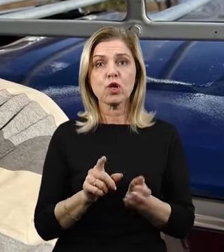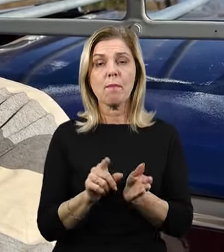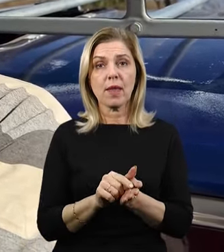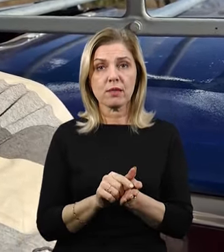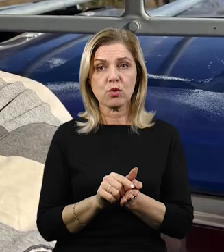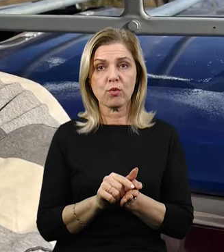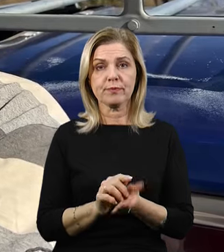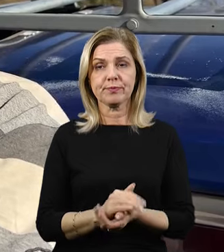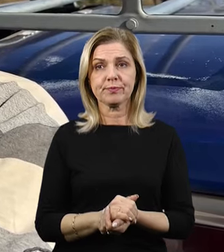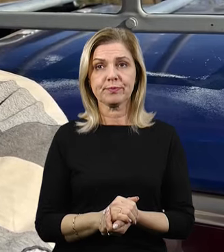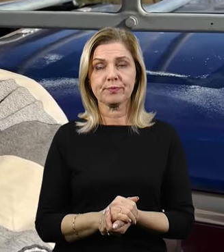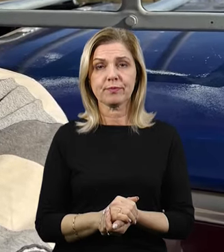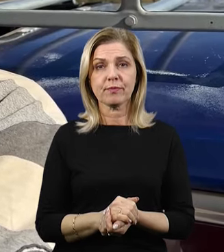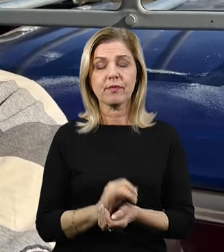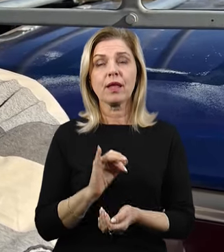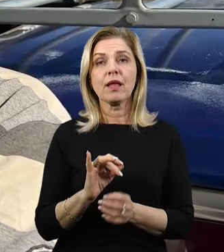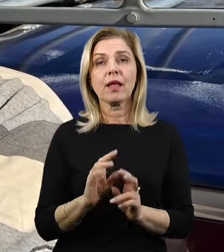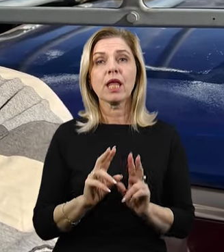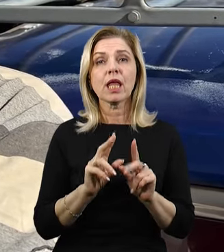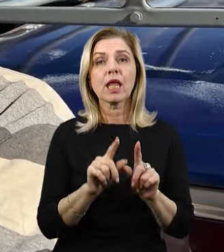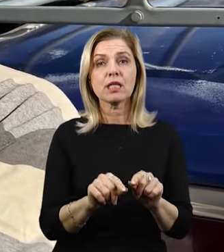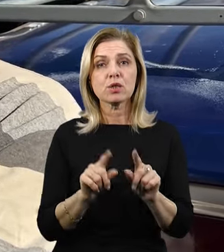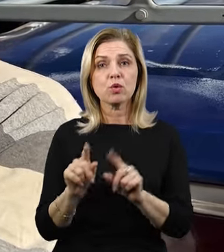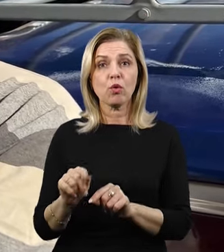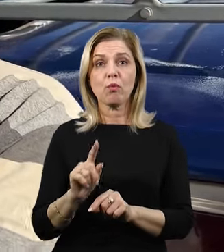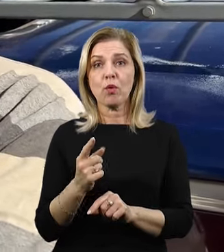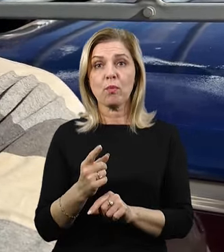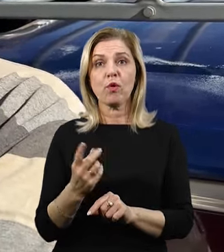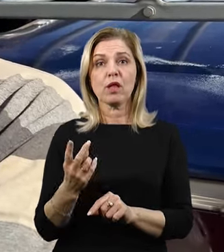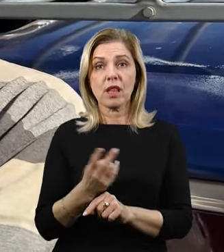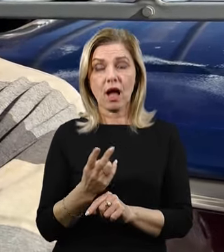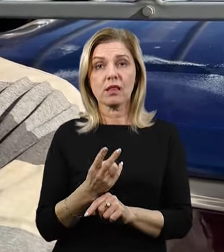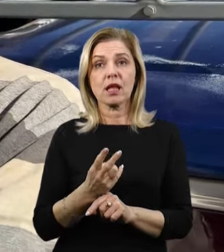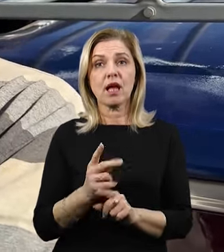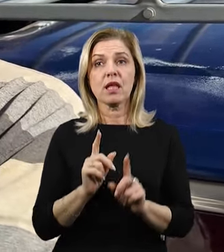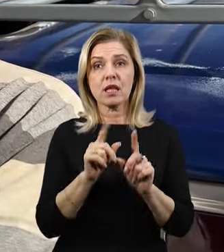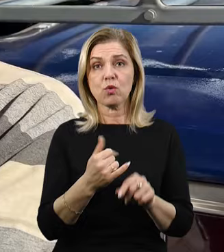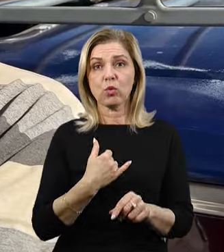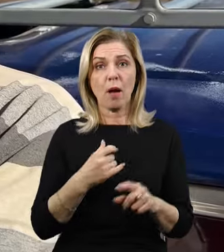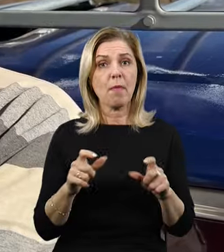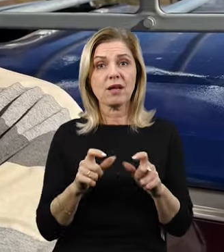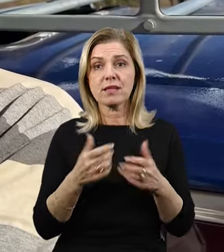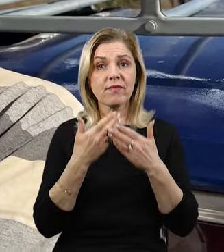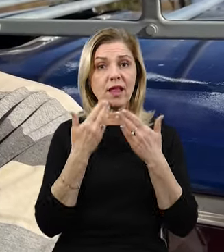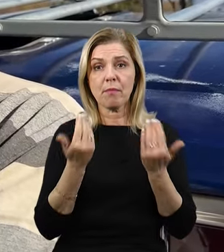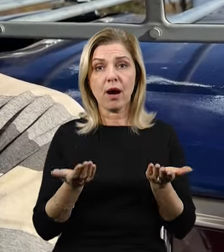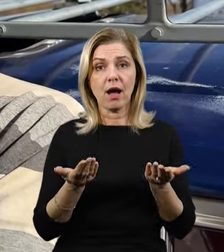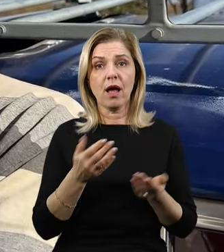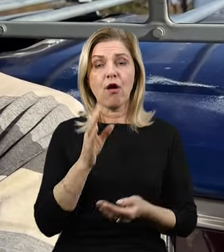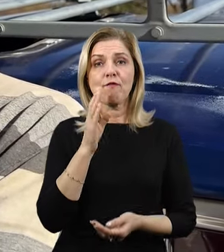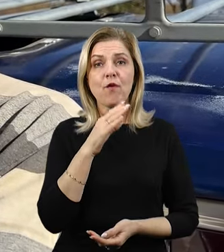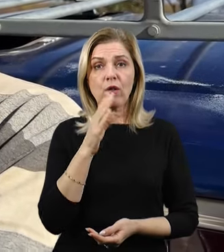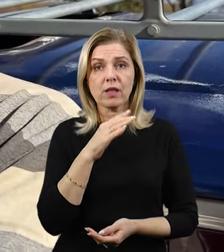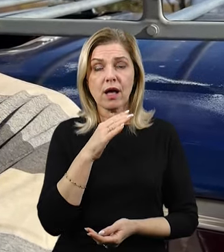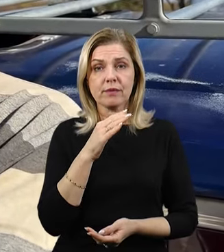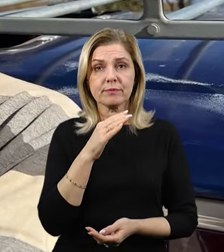пенсію. І їздю, тому що треба їздити, в нас магазинів немає. Вода